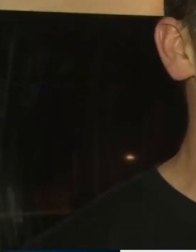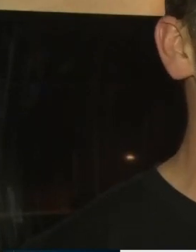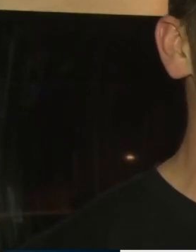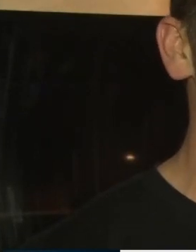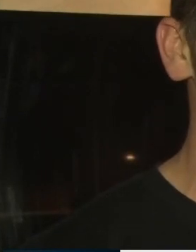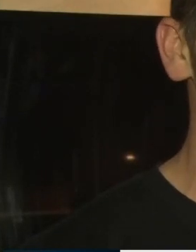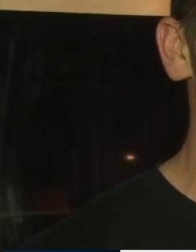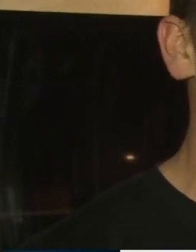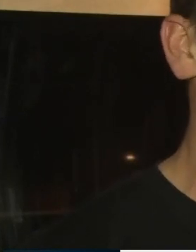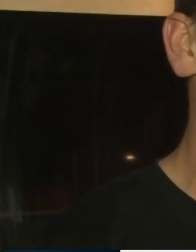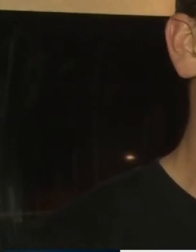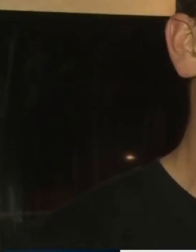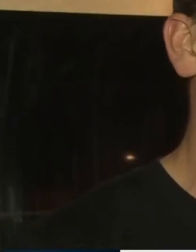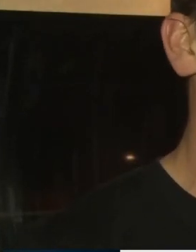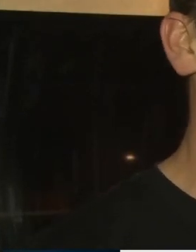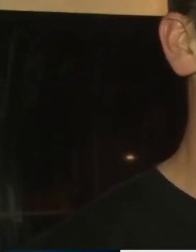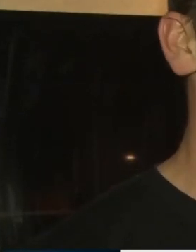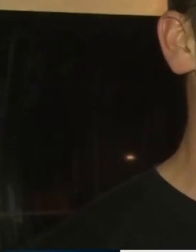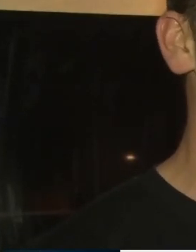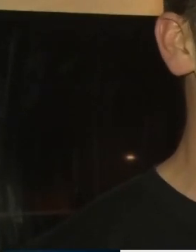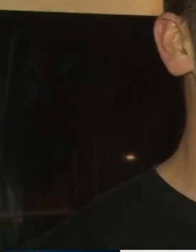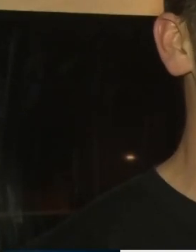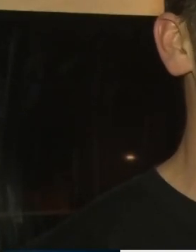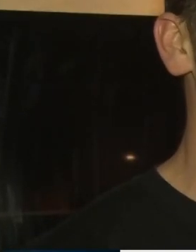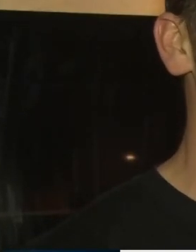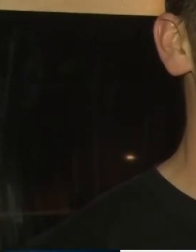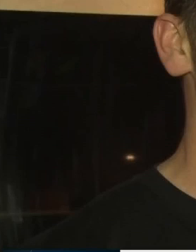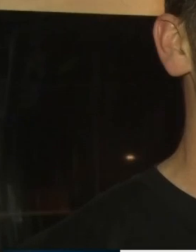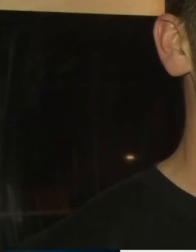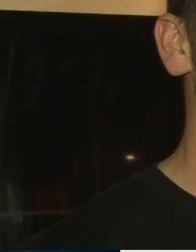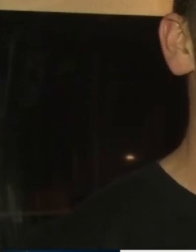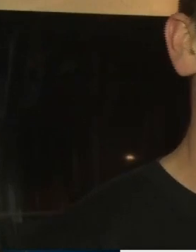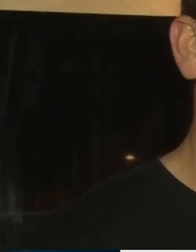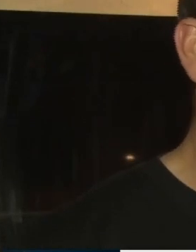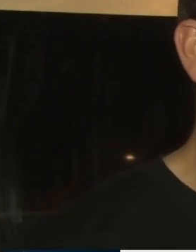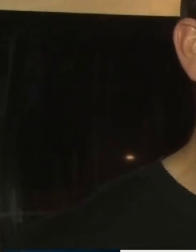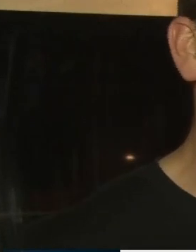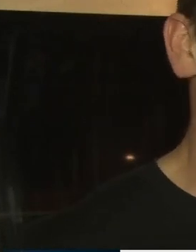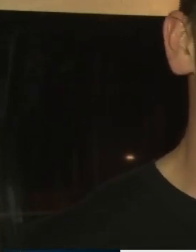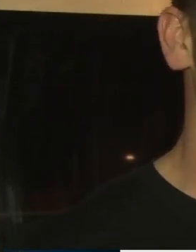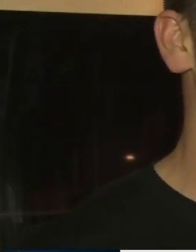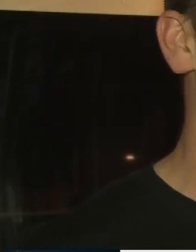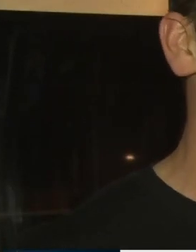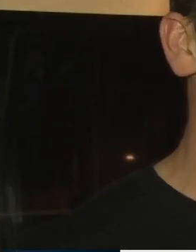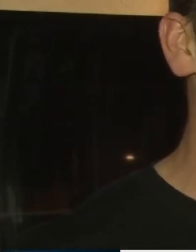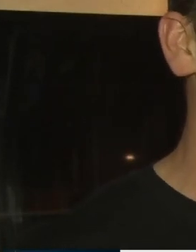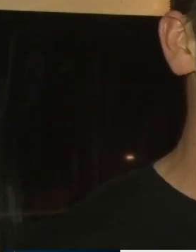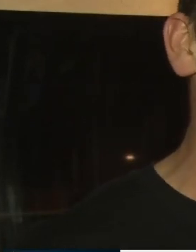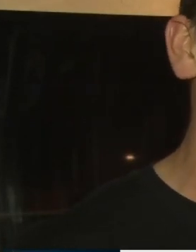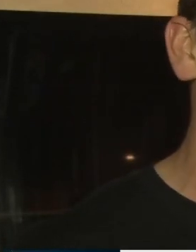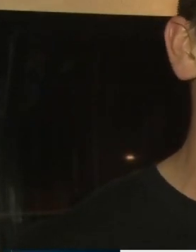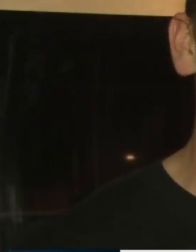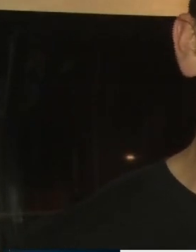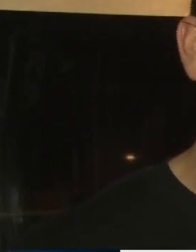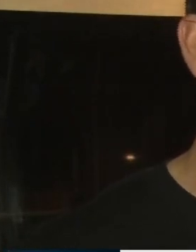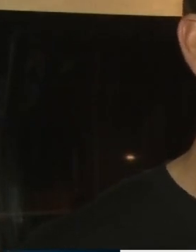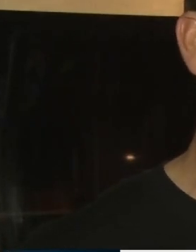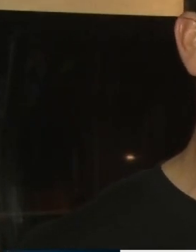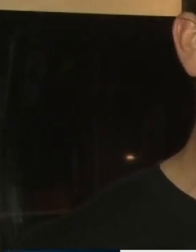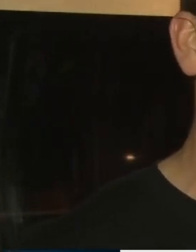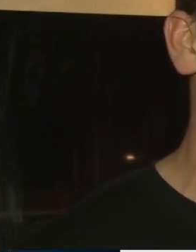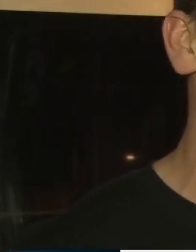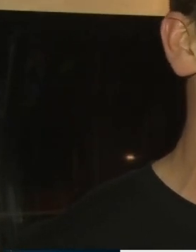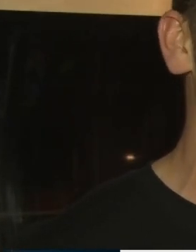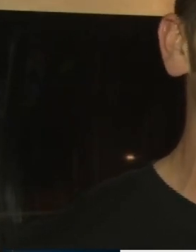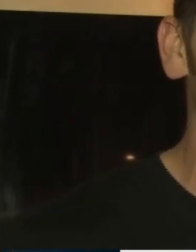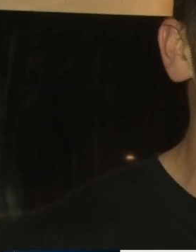jarë zakën shumë shumë kritik të filmit e kanë kanë tonë dhe kam cikë edhe filmin tonë Hive edhe dy film